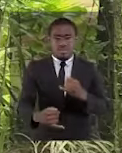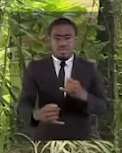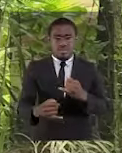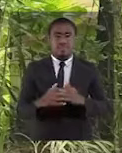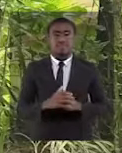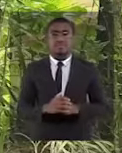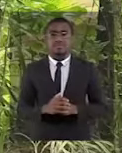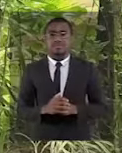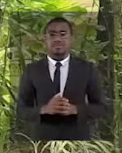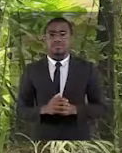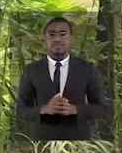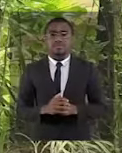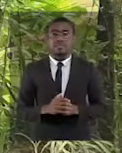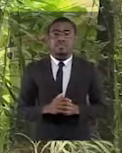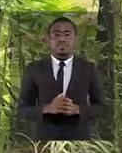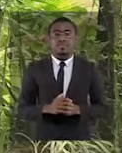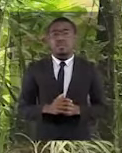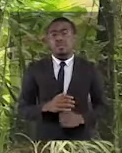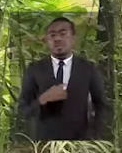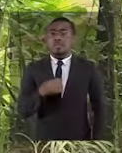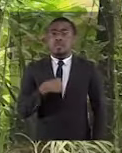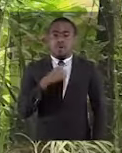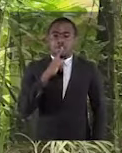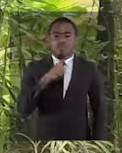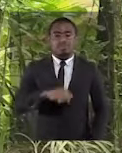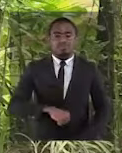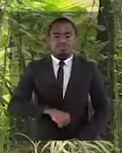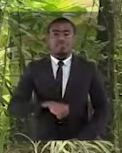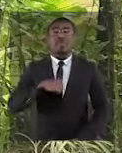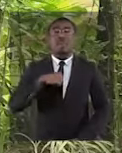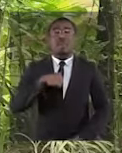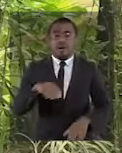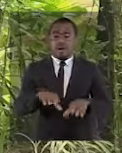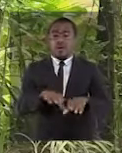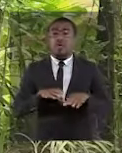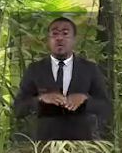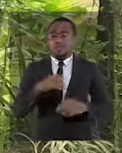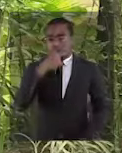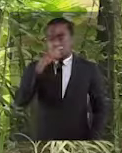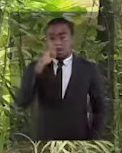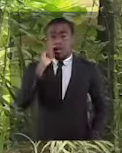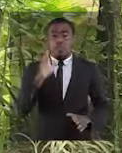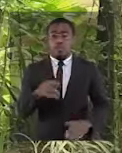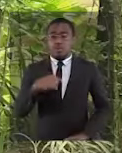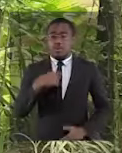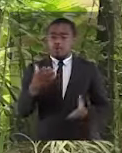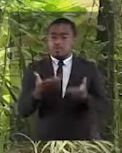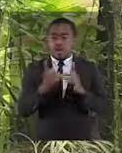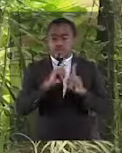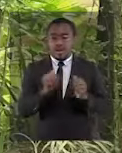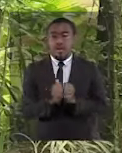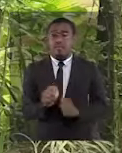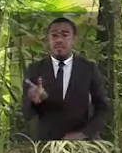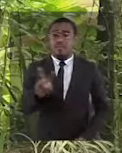donc, avec le sentiment du devoir accompli, qu'en tant que citoyen, je tenais à m'adresser à vous aujourd